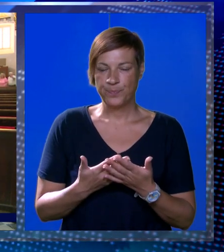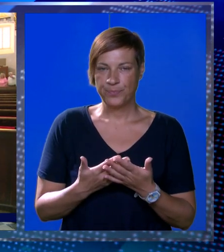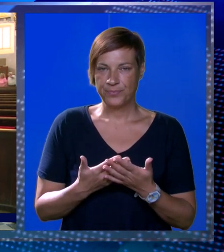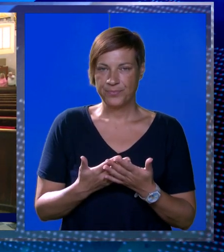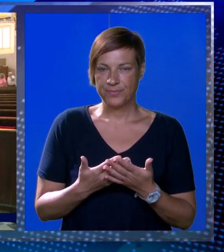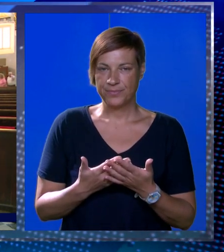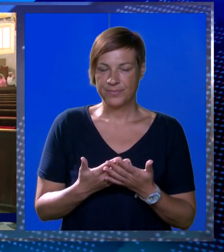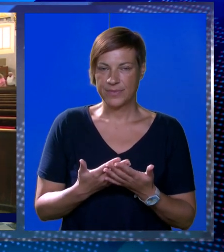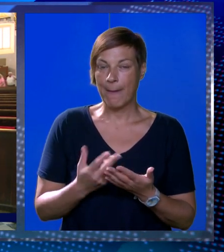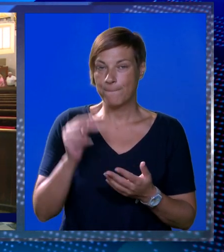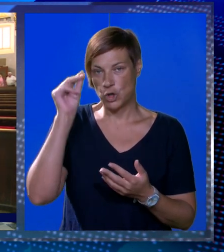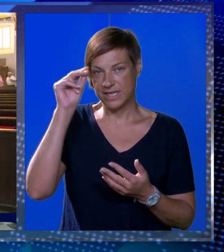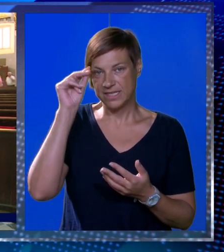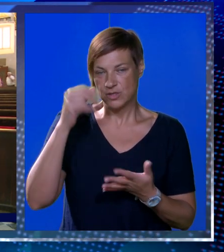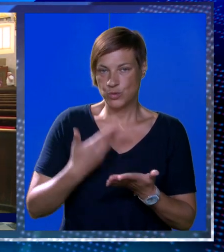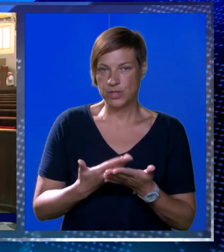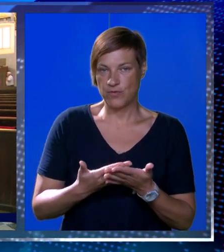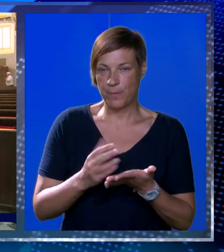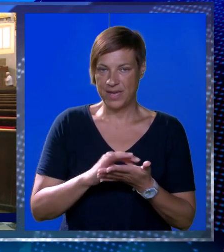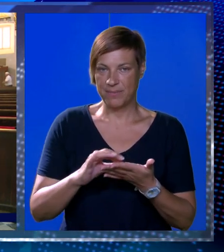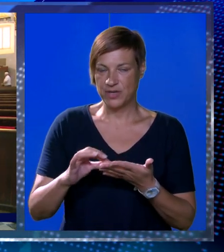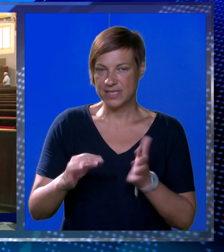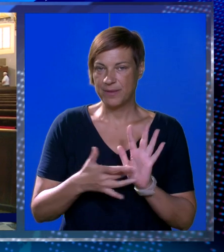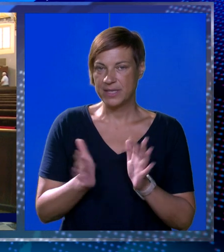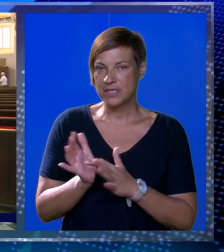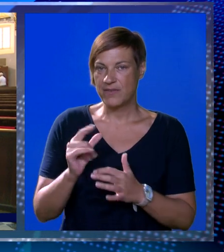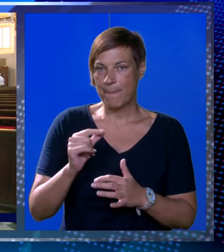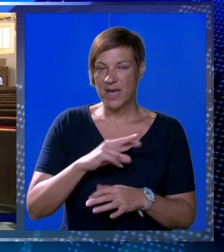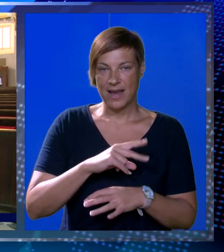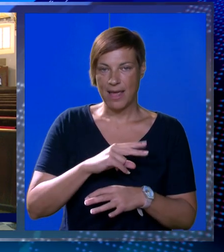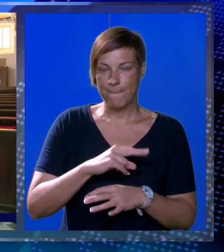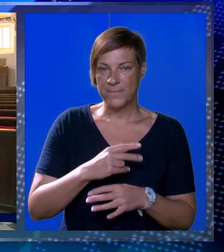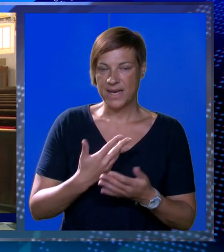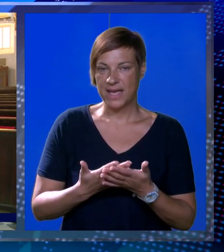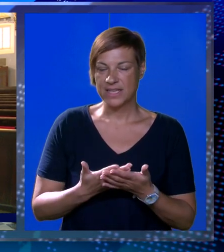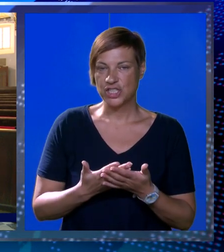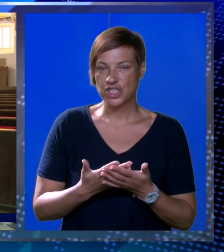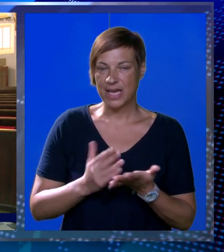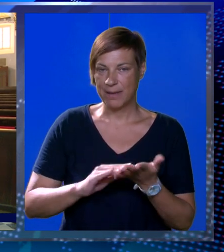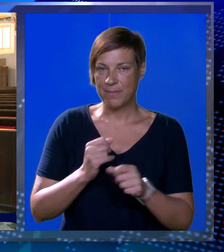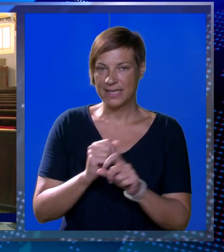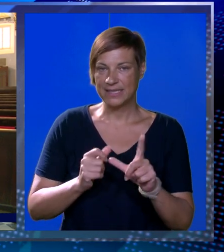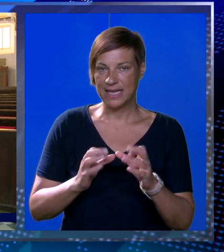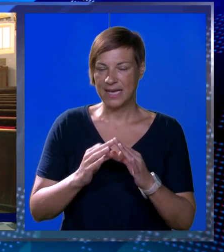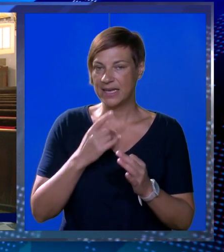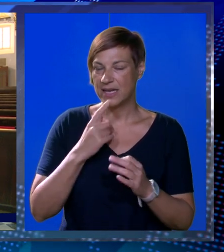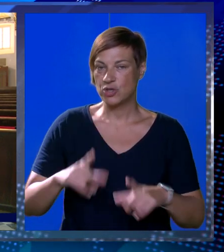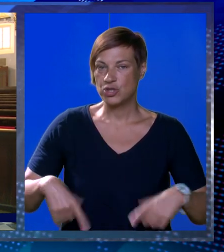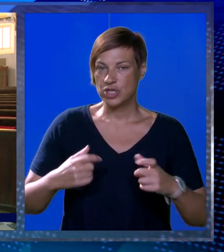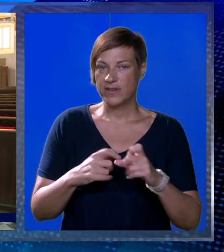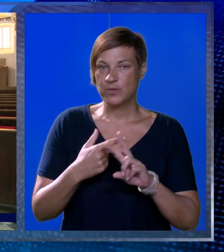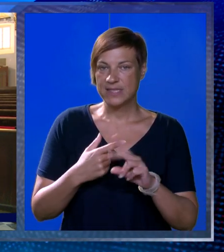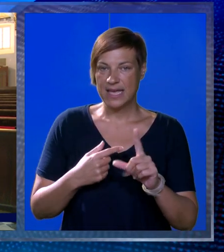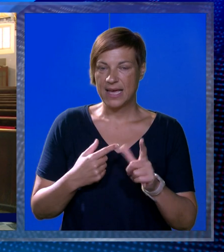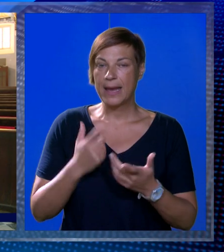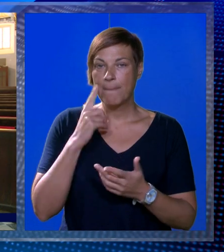po iskustvu, primjeru i zapisima Isusove male braće i male sre Magdalene koji su živjeli u pustinji u